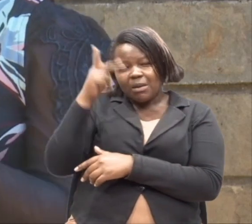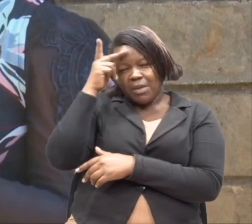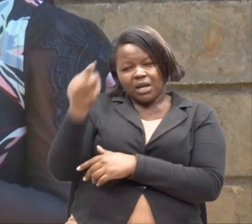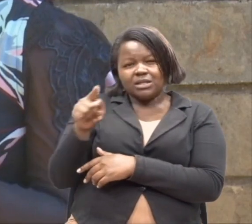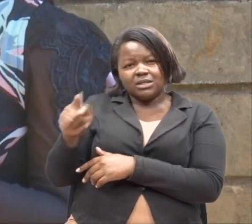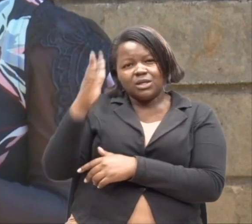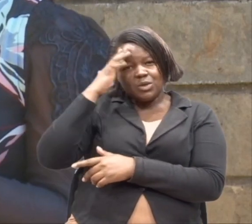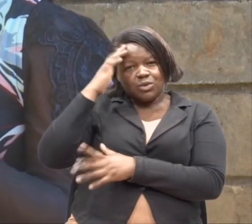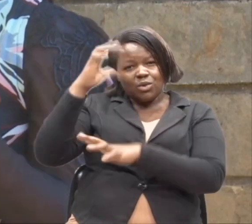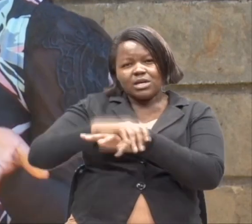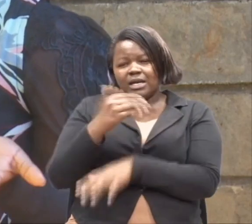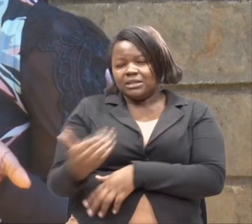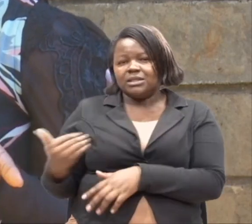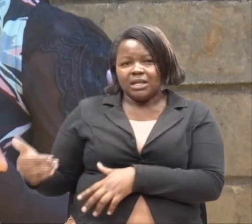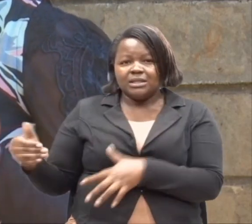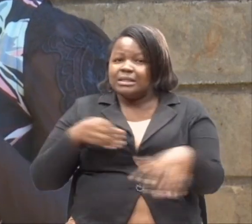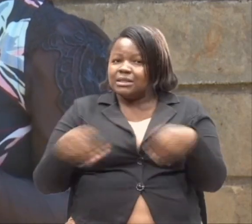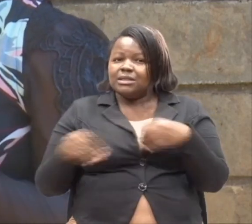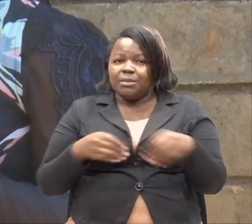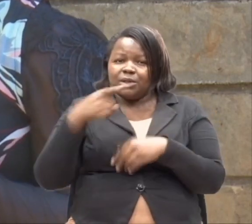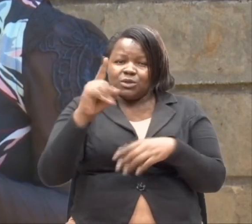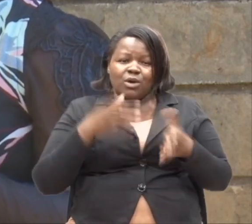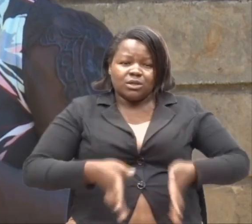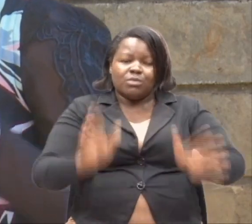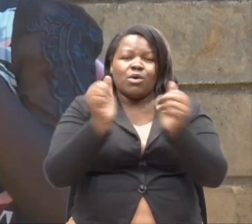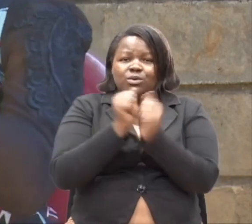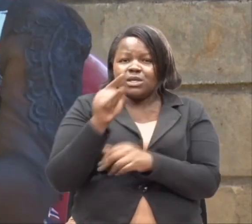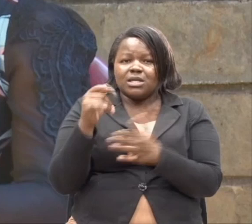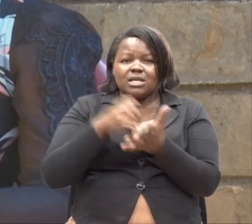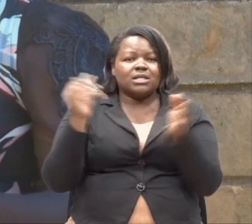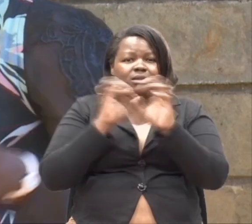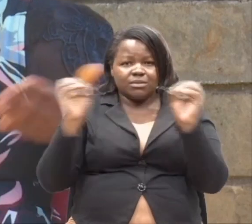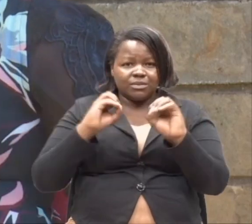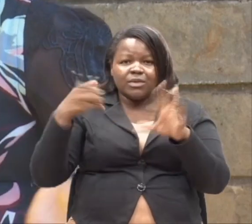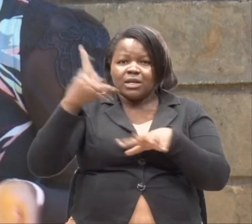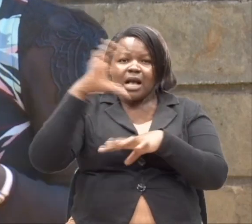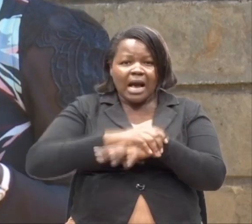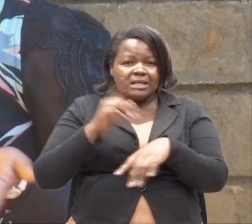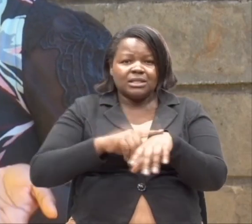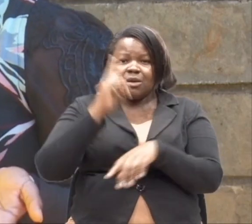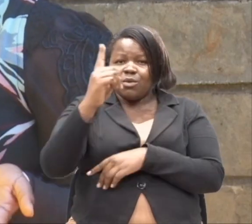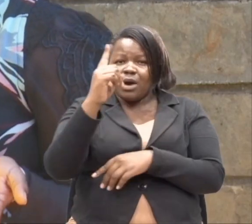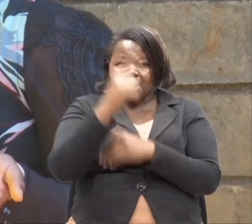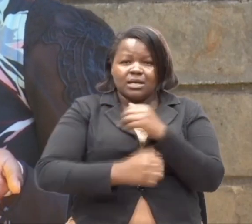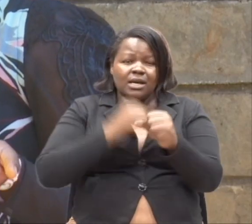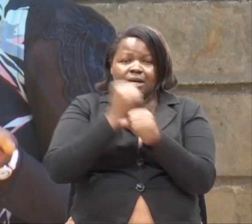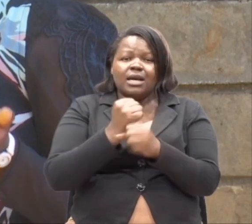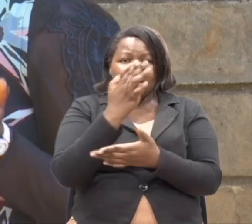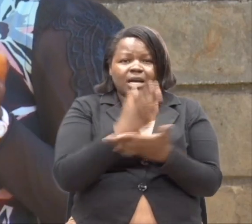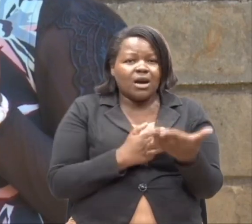mzazi anafata mtoto. Ule mavu wako siya tulizaliwa nao. Ule kuja kukukuta badia makamoja na nusu.